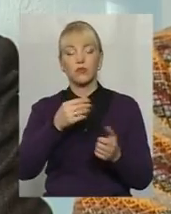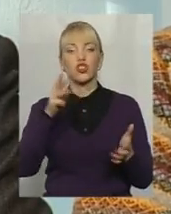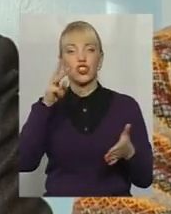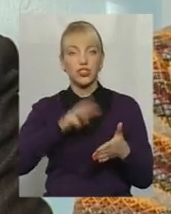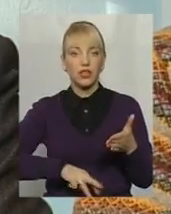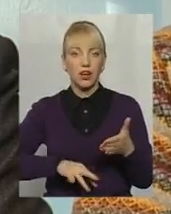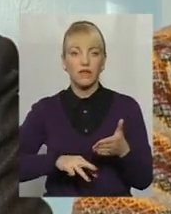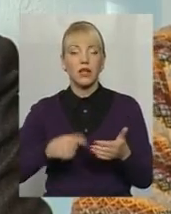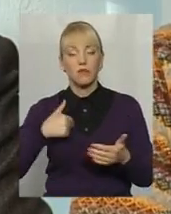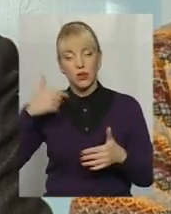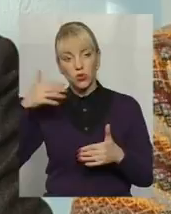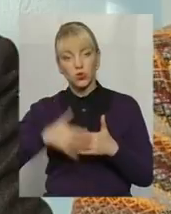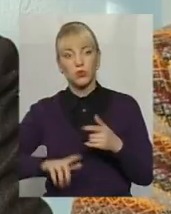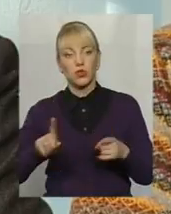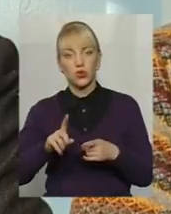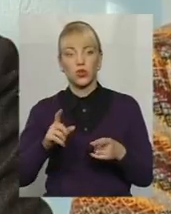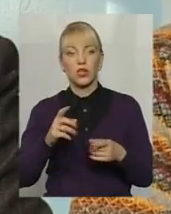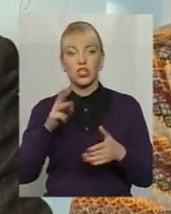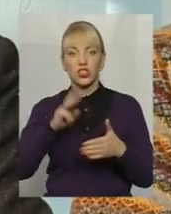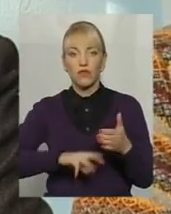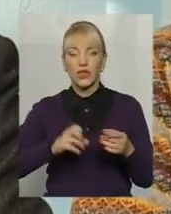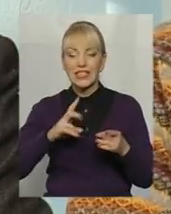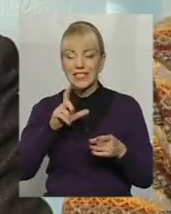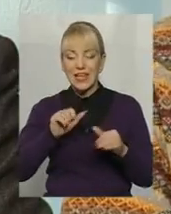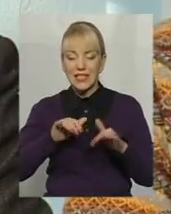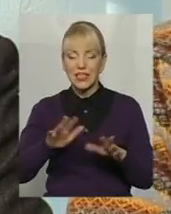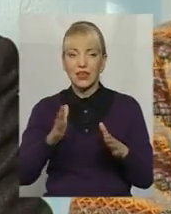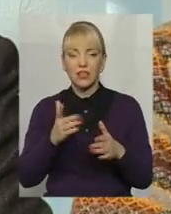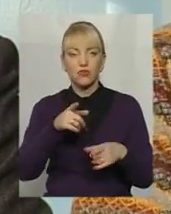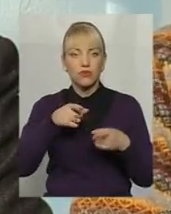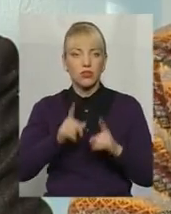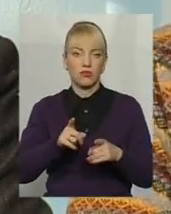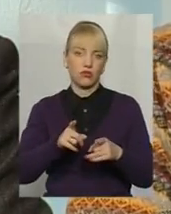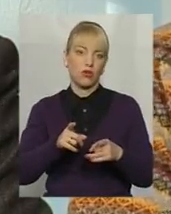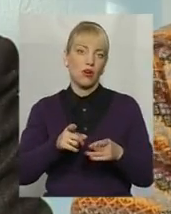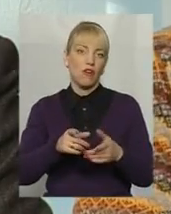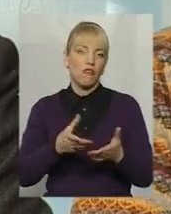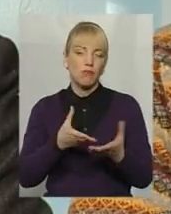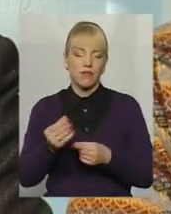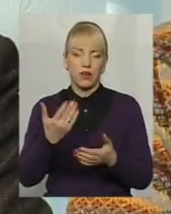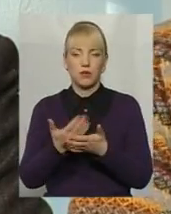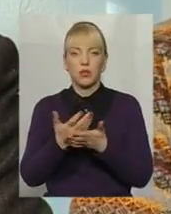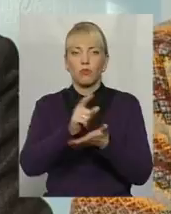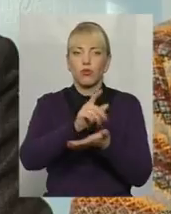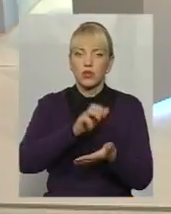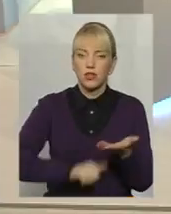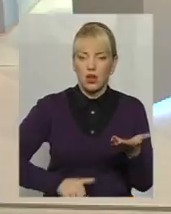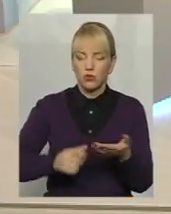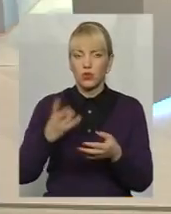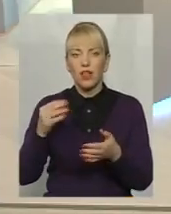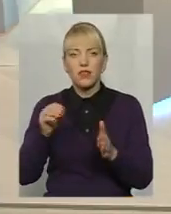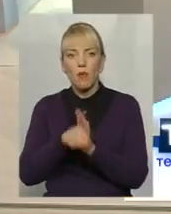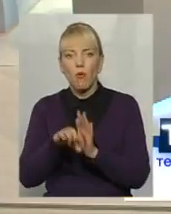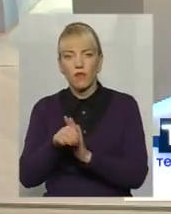розуміємо, якщо штрафувати за дії, які дійсно впливають на сплату податків, на наповнення бюджету, на якісь інші речі.